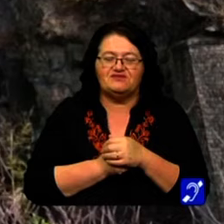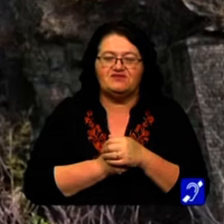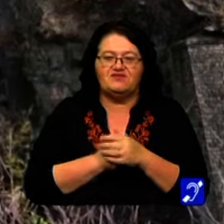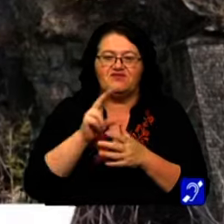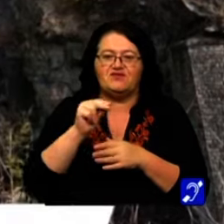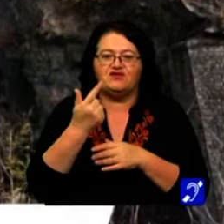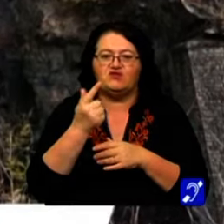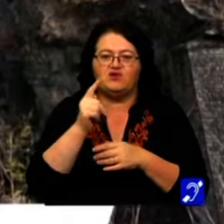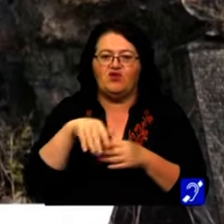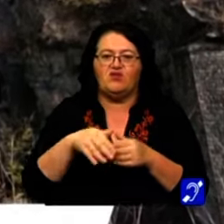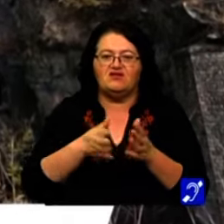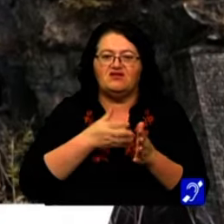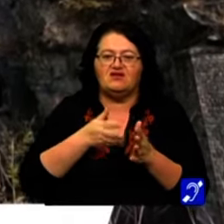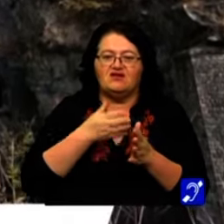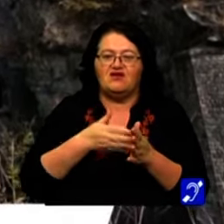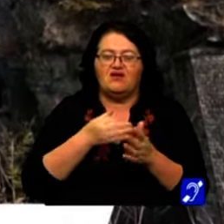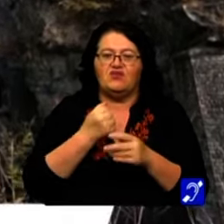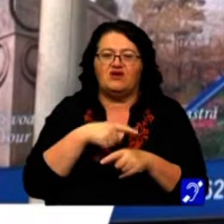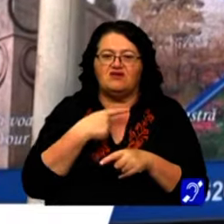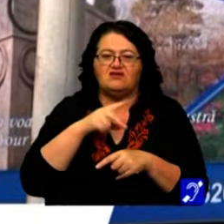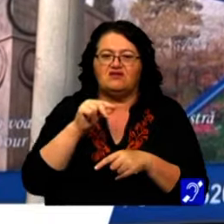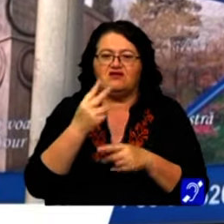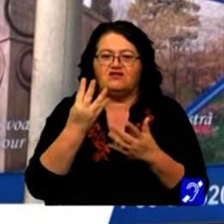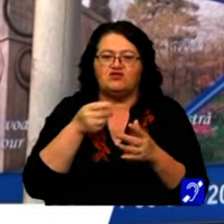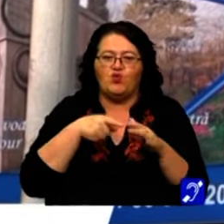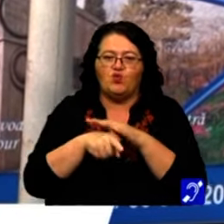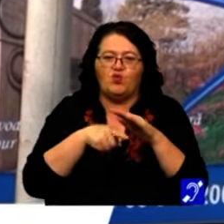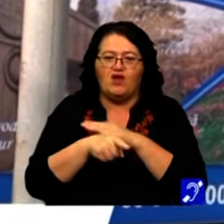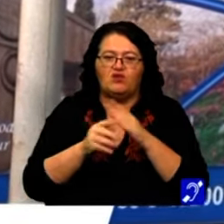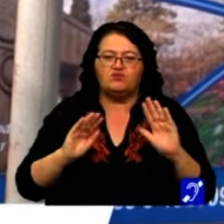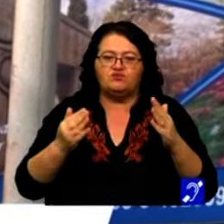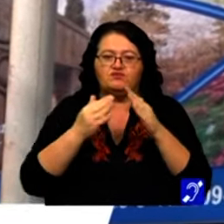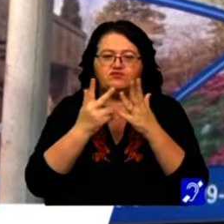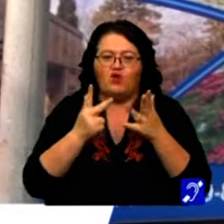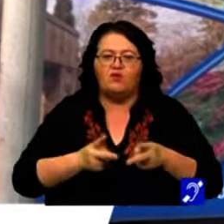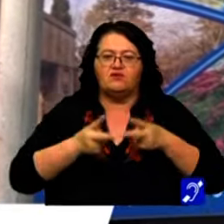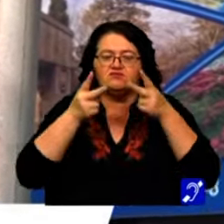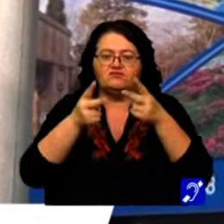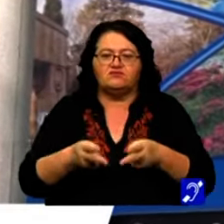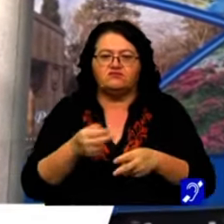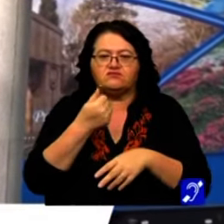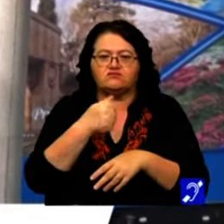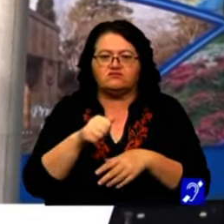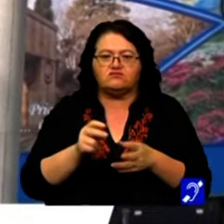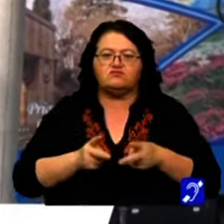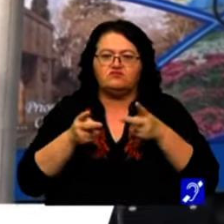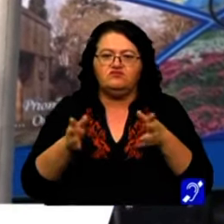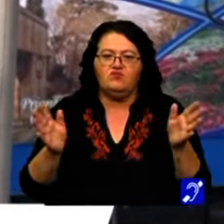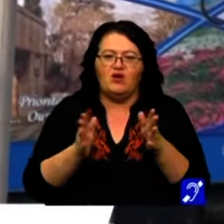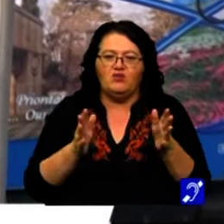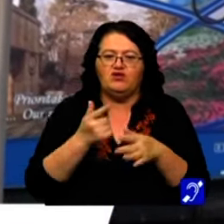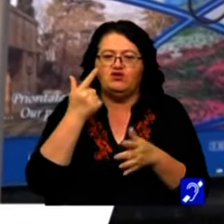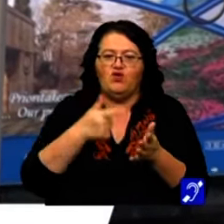31 de kilometri de cale ferată pe care sunt 39 de tuneluri săpate în munte, 8 poduri mari, 100 de podețe și 2500